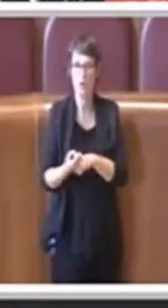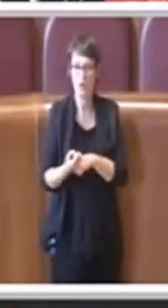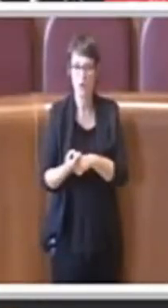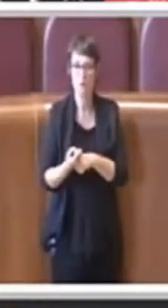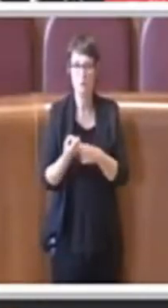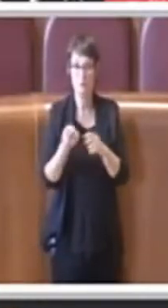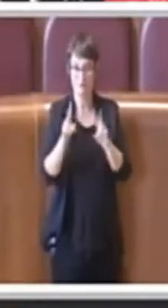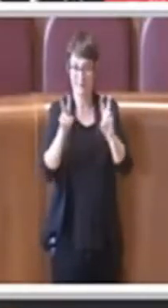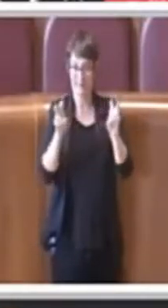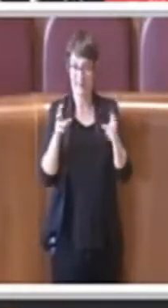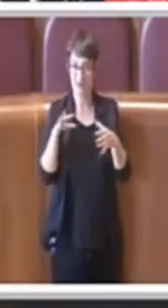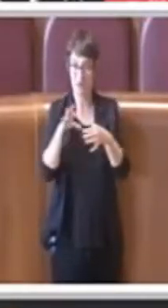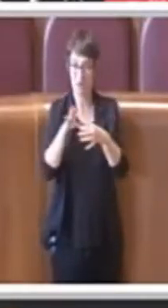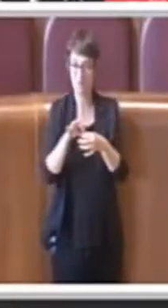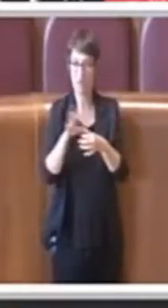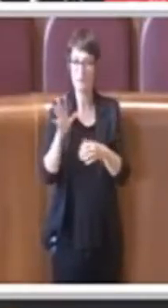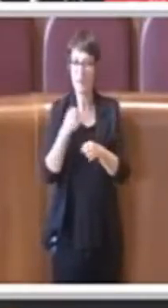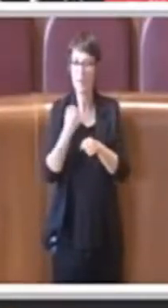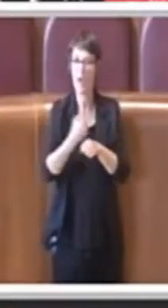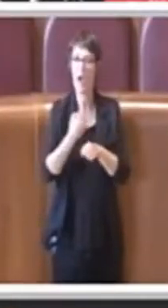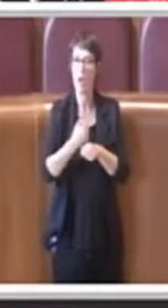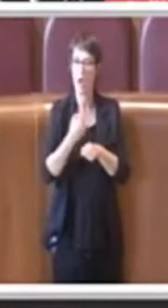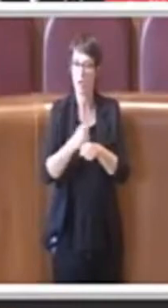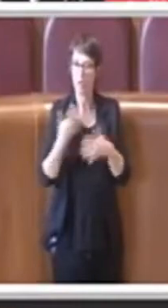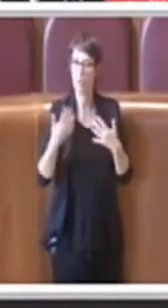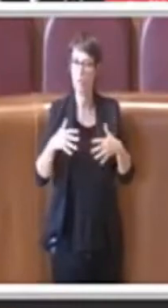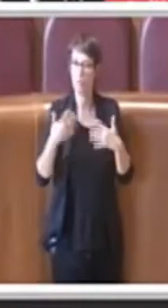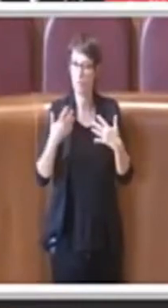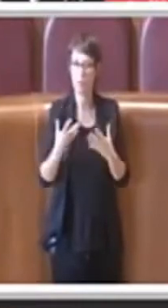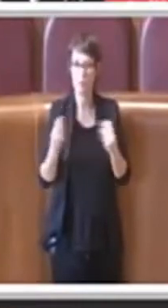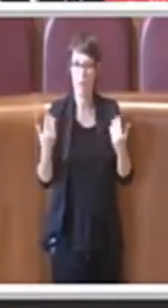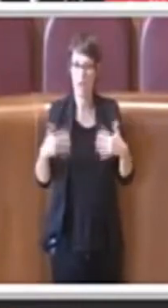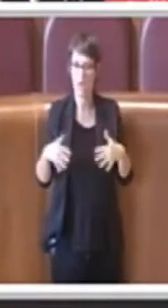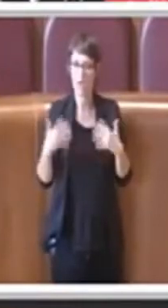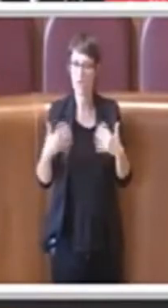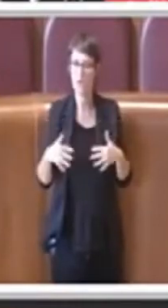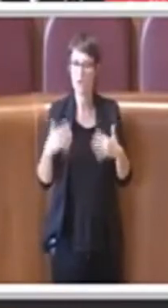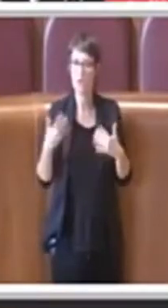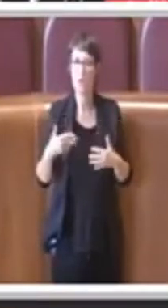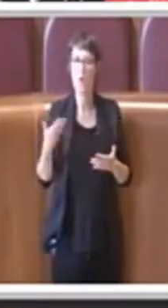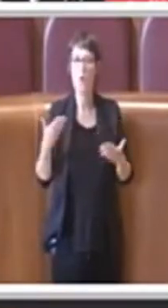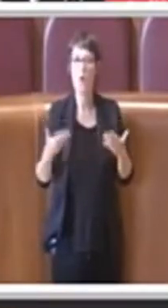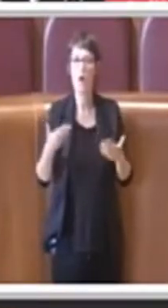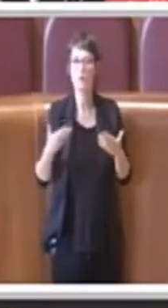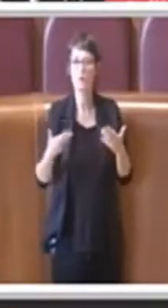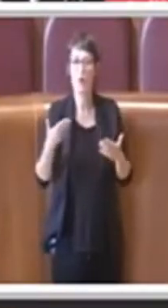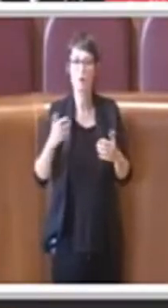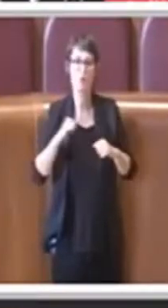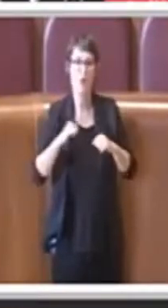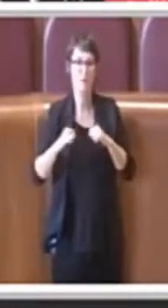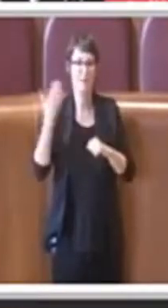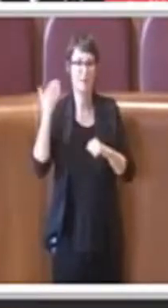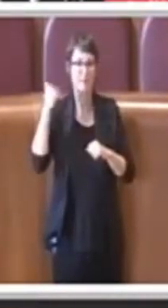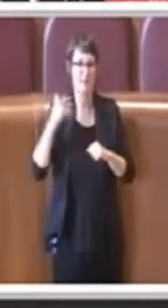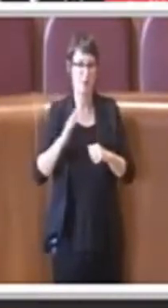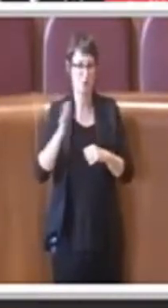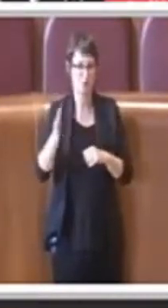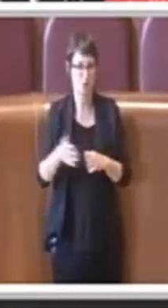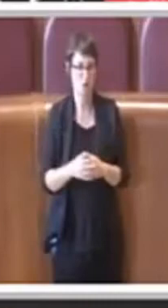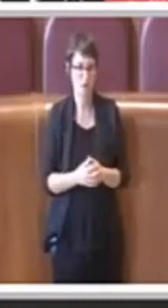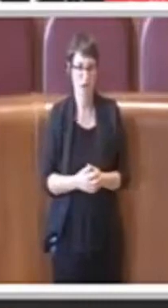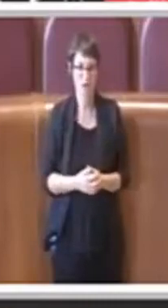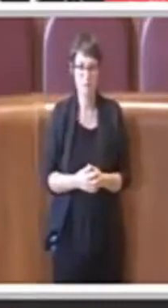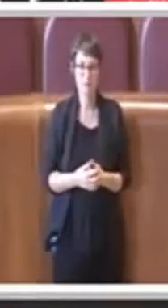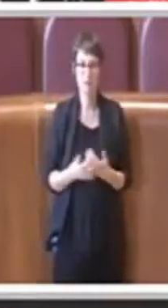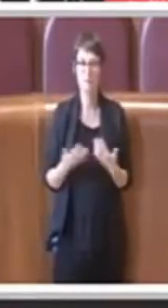superiore a quello che si è visto in tante altre amministrazioni. Quindi tante